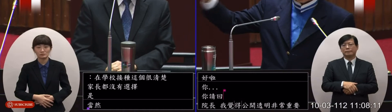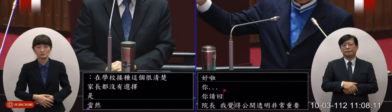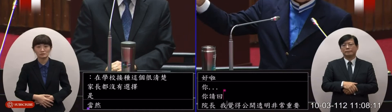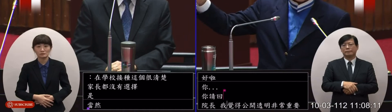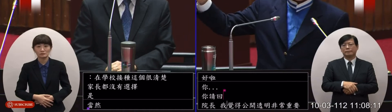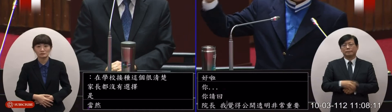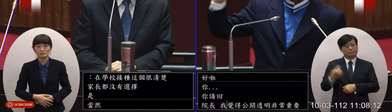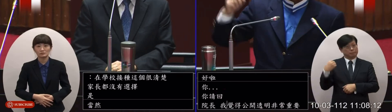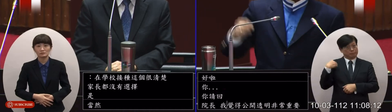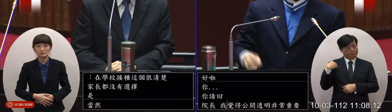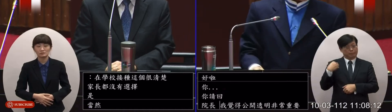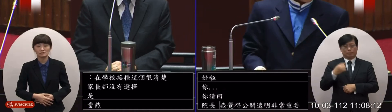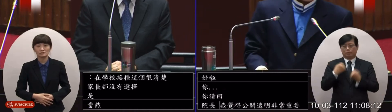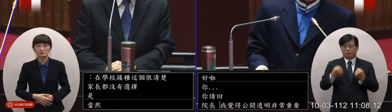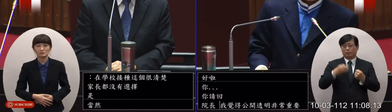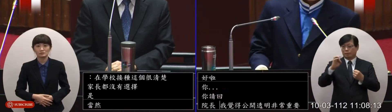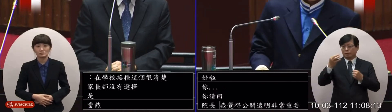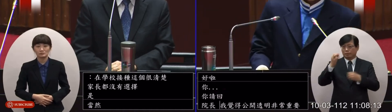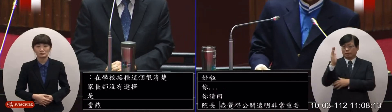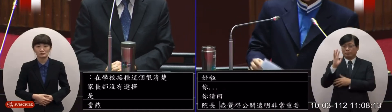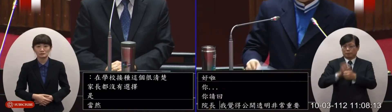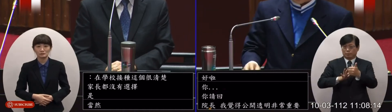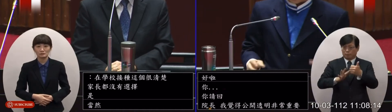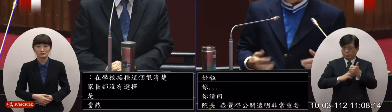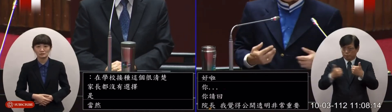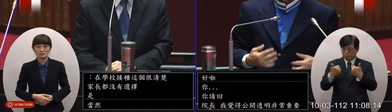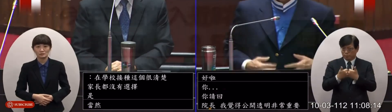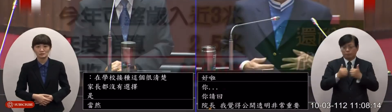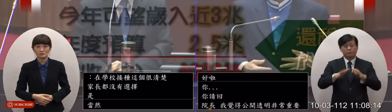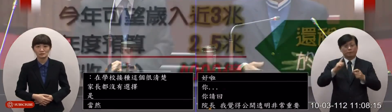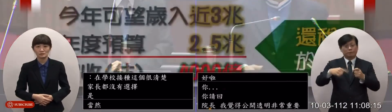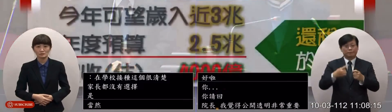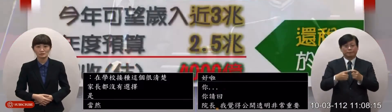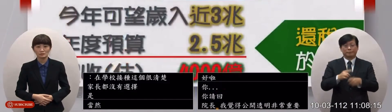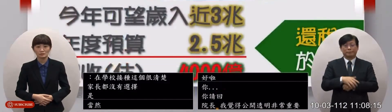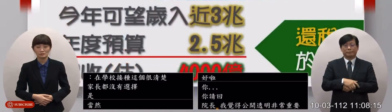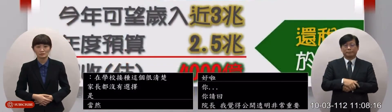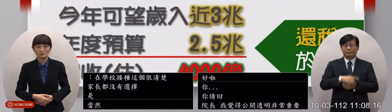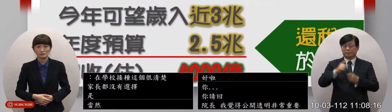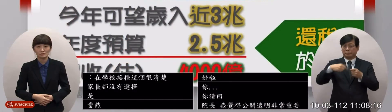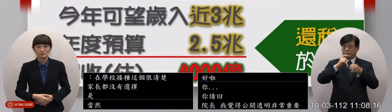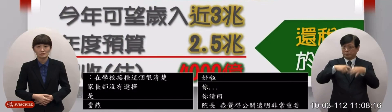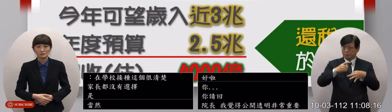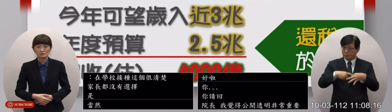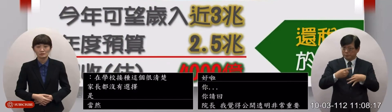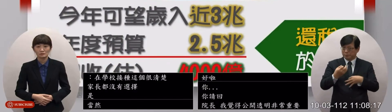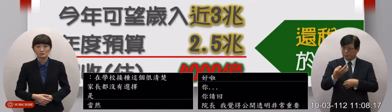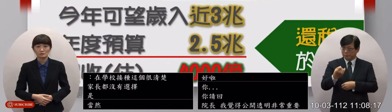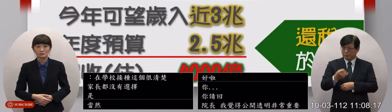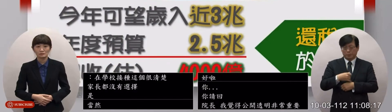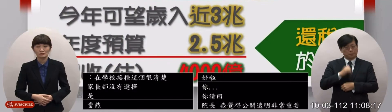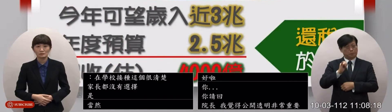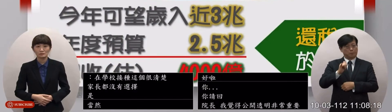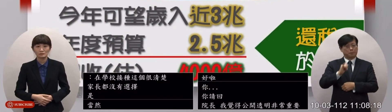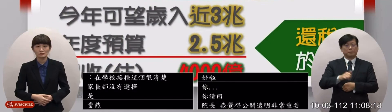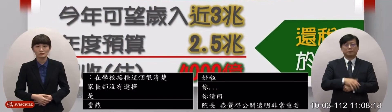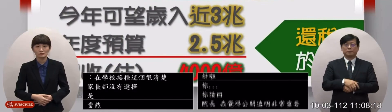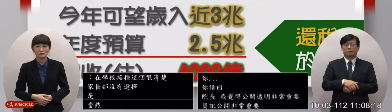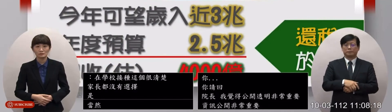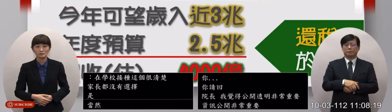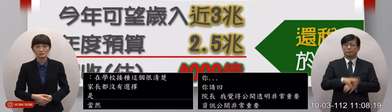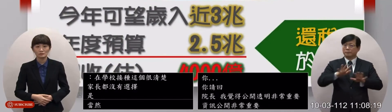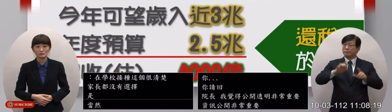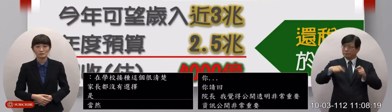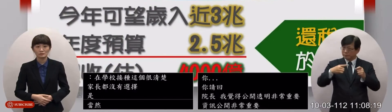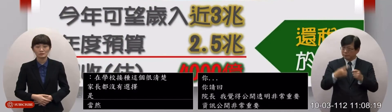我昨天在財委會說今年啊歲數喔不錯耶跟